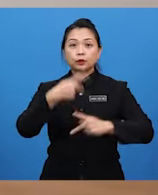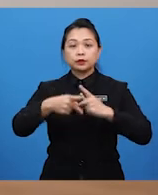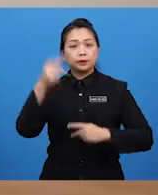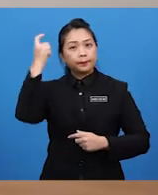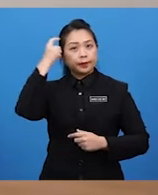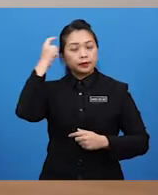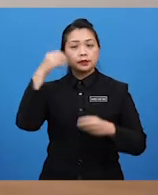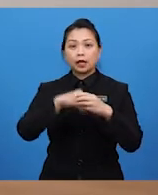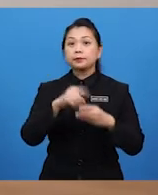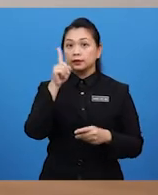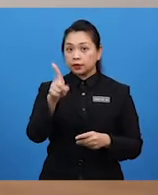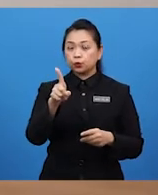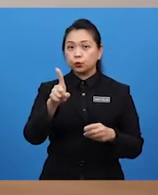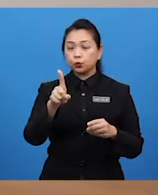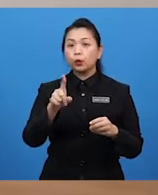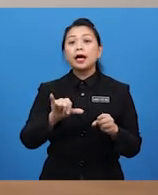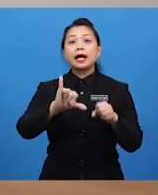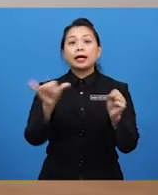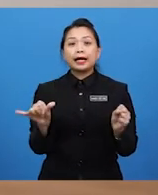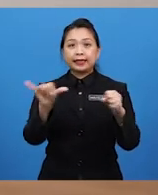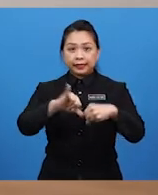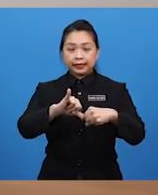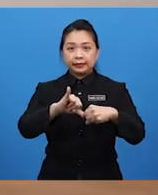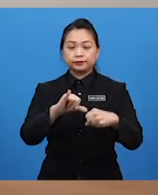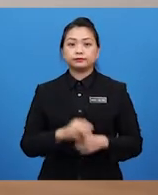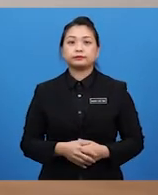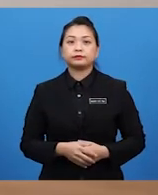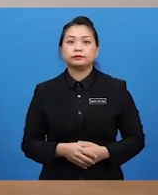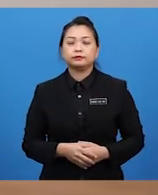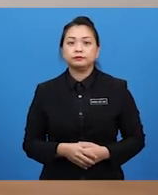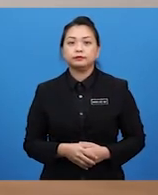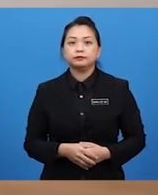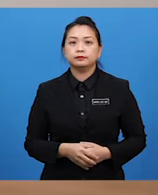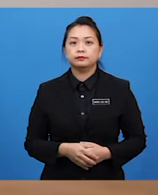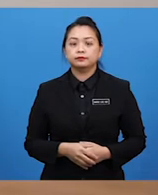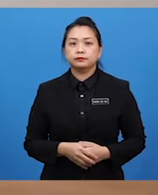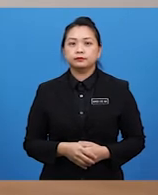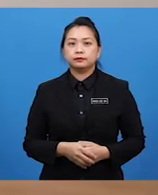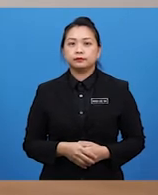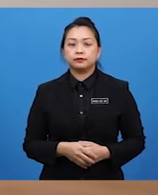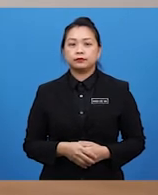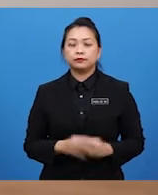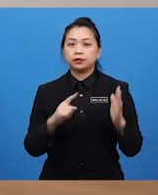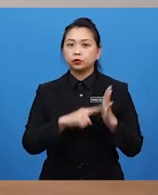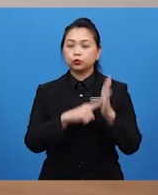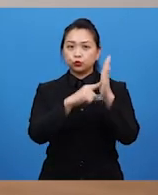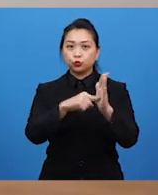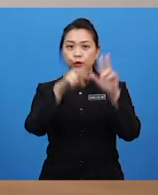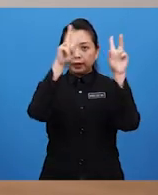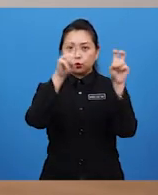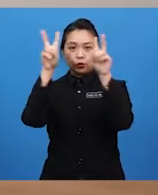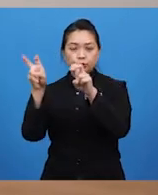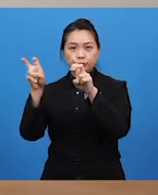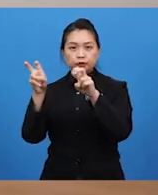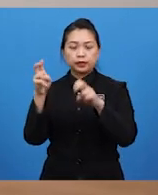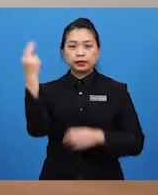Aspek psikologi menghasilkan karya secara tidak langsung menonjolkan isu yang dihadapi